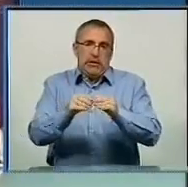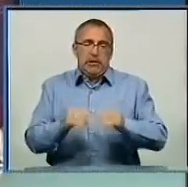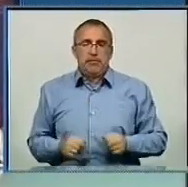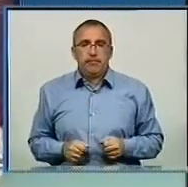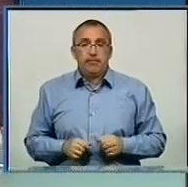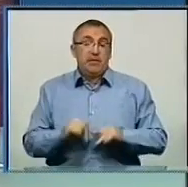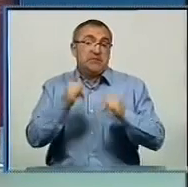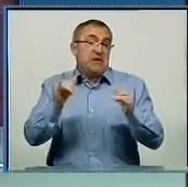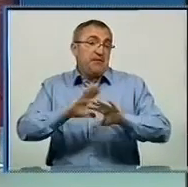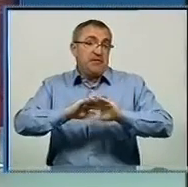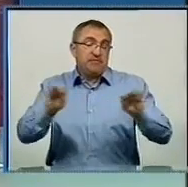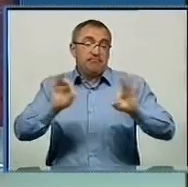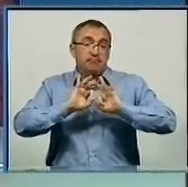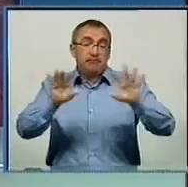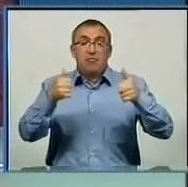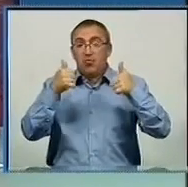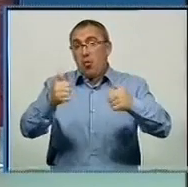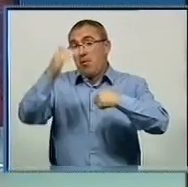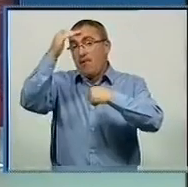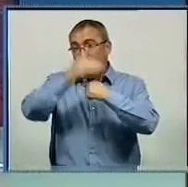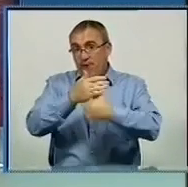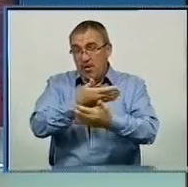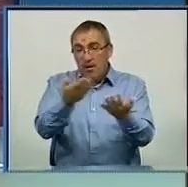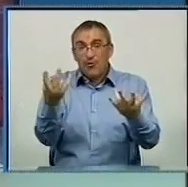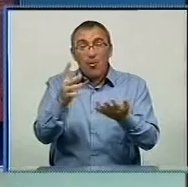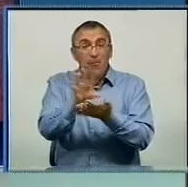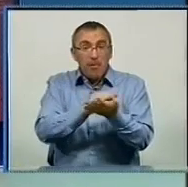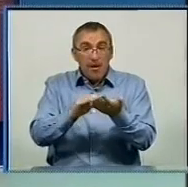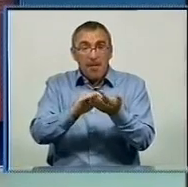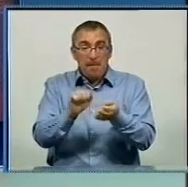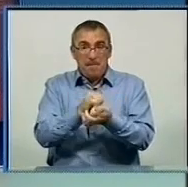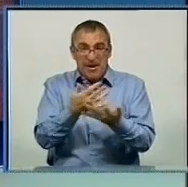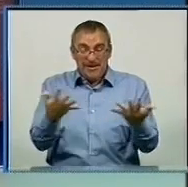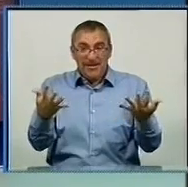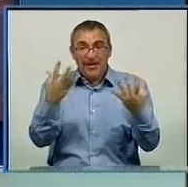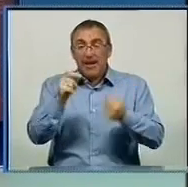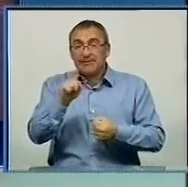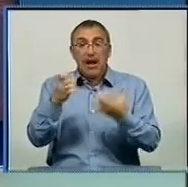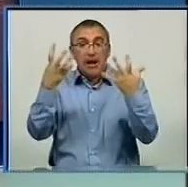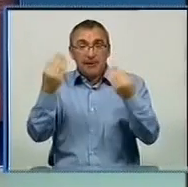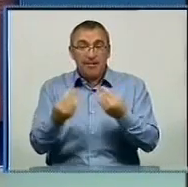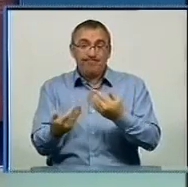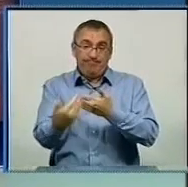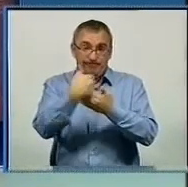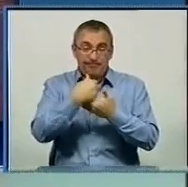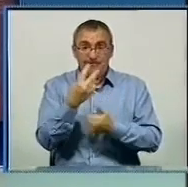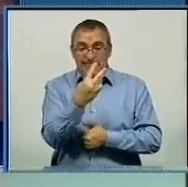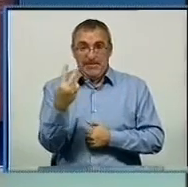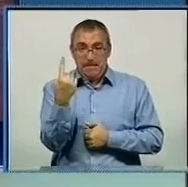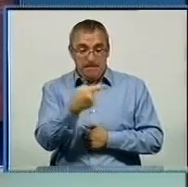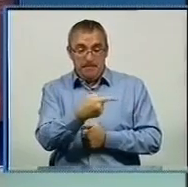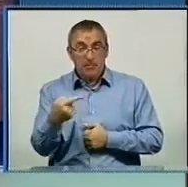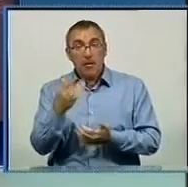Це всі повідомлення випуску. Доброго вам вечора. Якщо потрібно переглянути матеріали день за днем, заходьте на наш сайт kodtrk.tv.